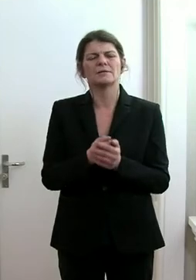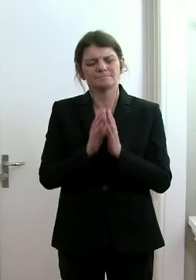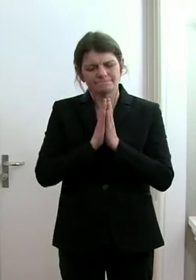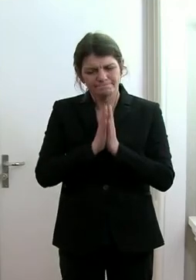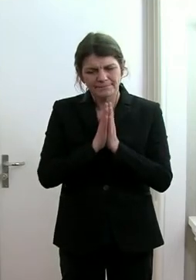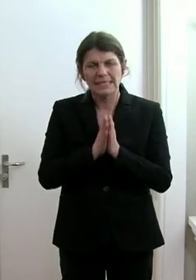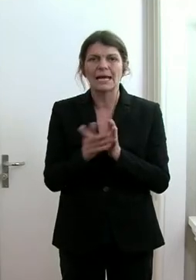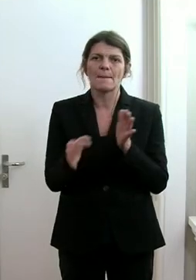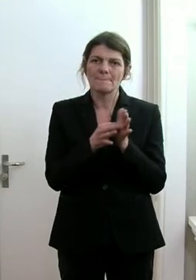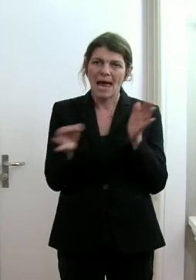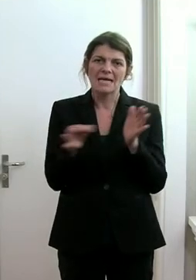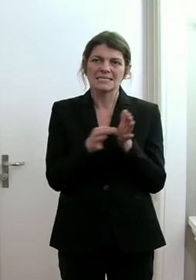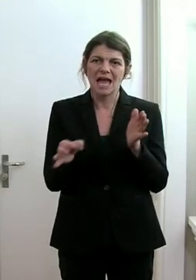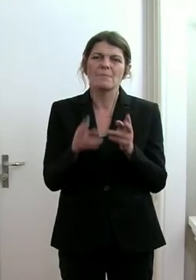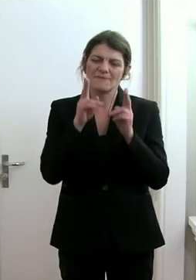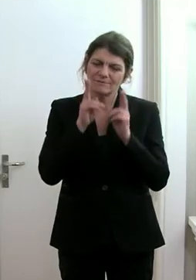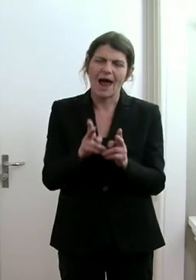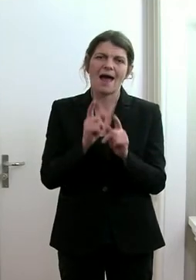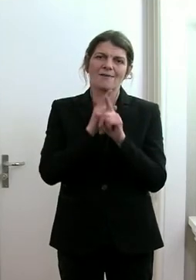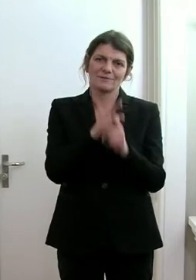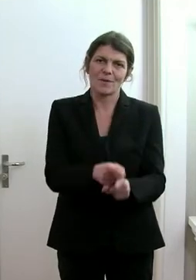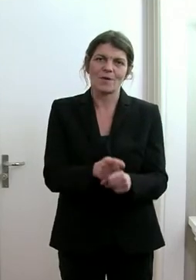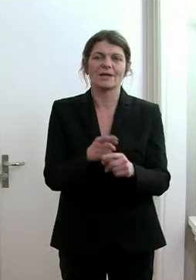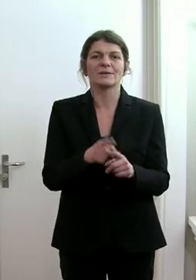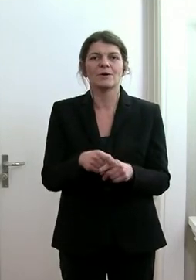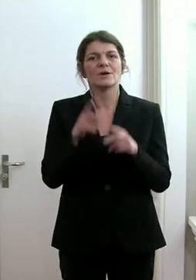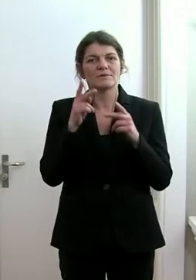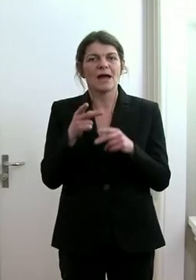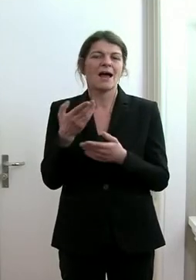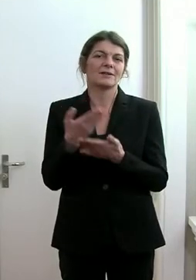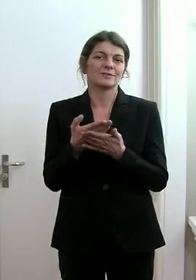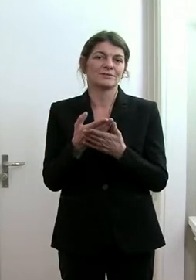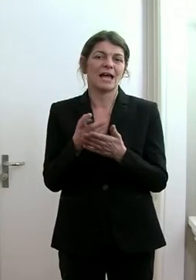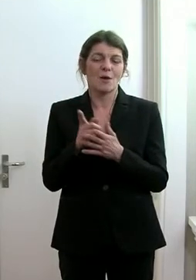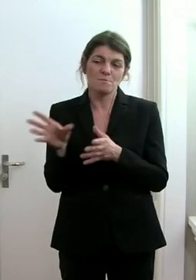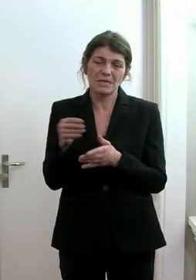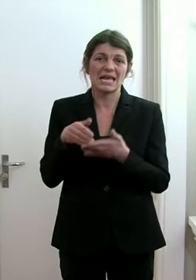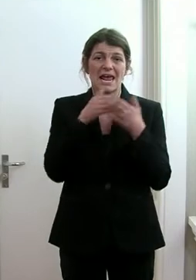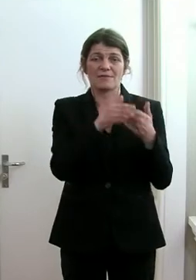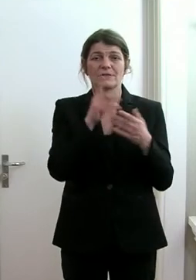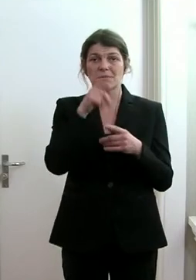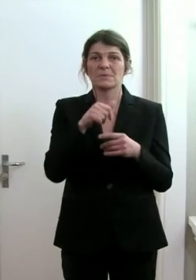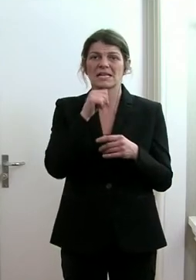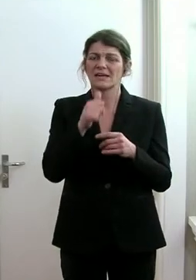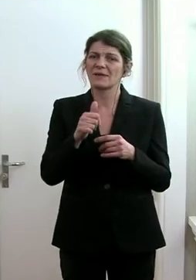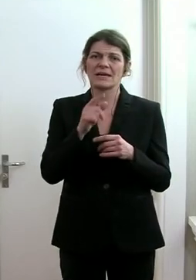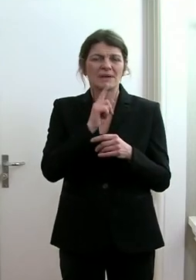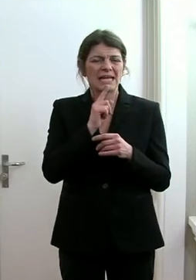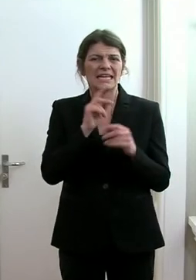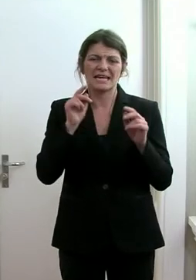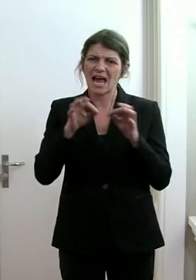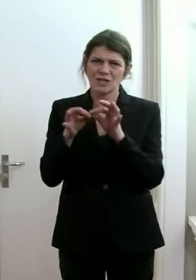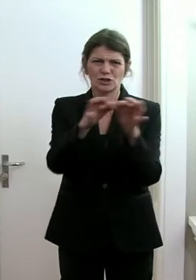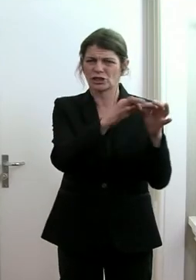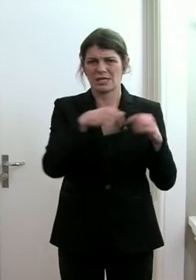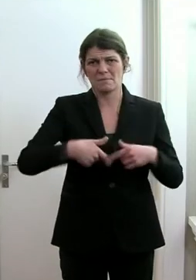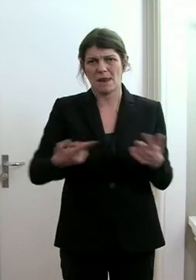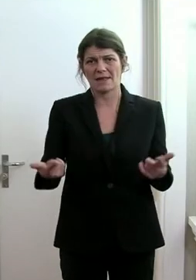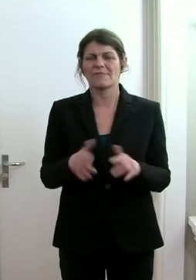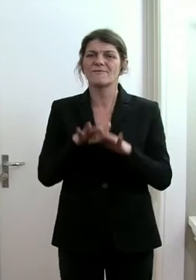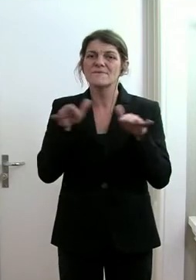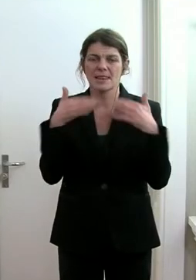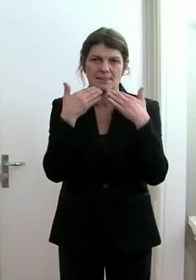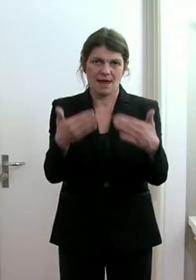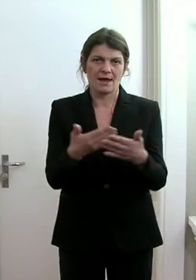die Maßnahmen einzuhalten und dafür zu sorgen, dass wir möglichst keine Ansteckungen mehr haben in diesem Land. Vielen Dank. Dank.